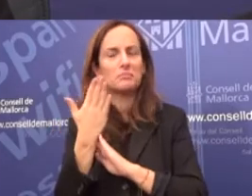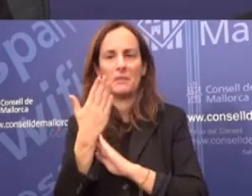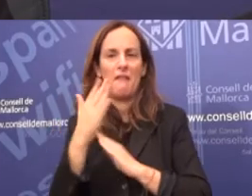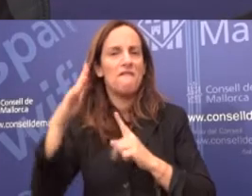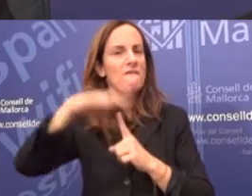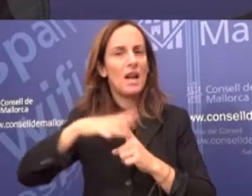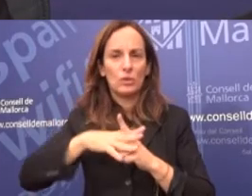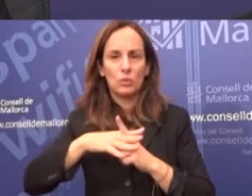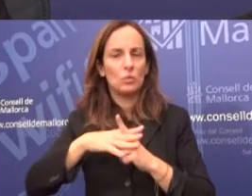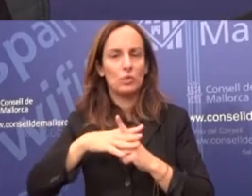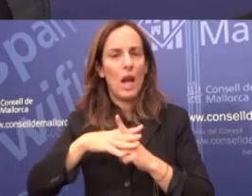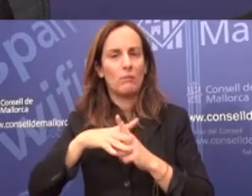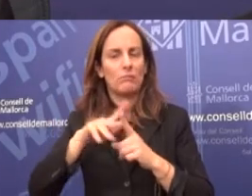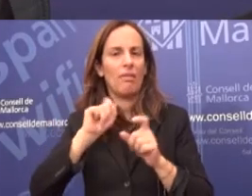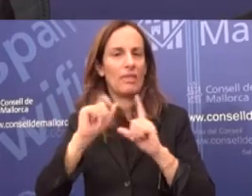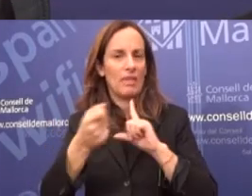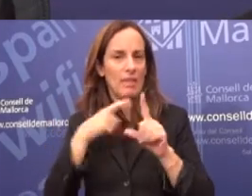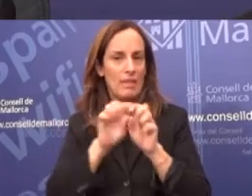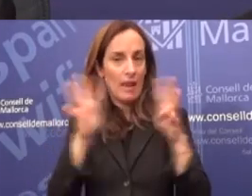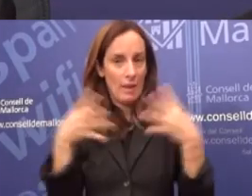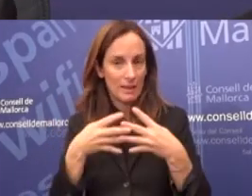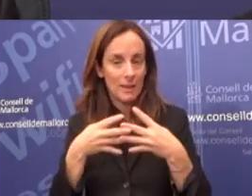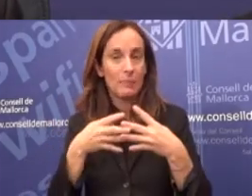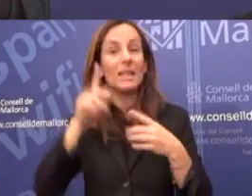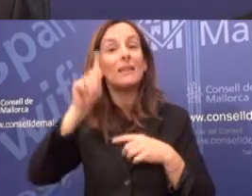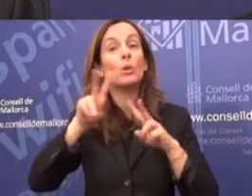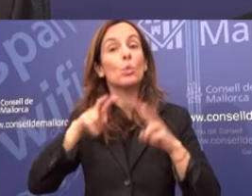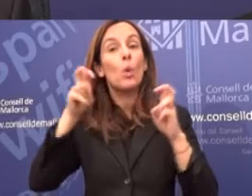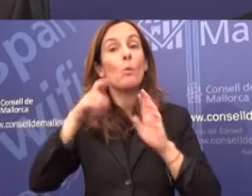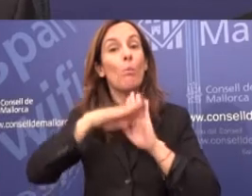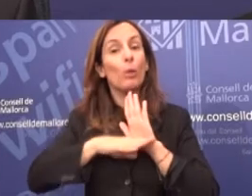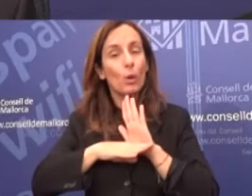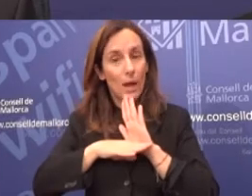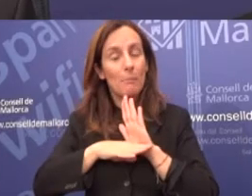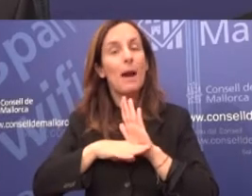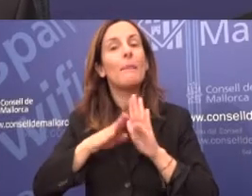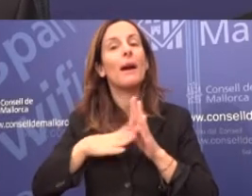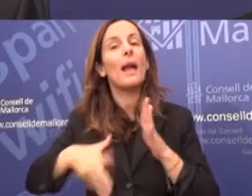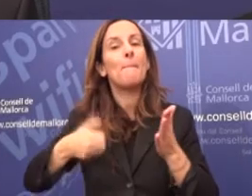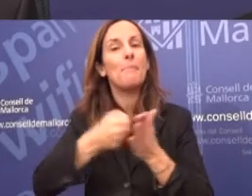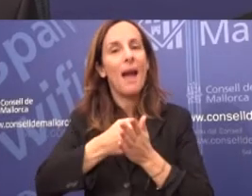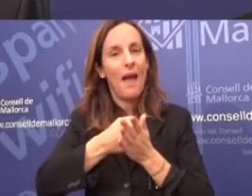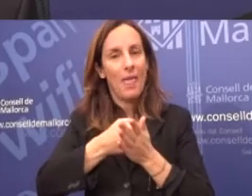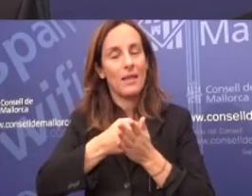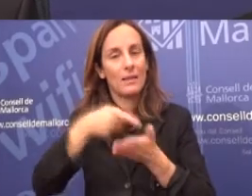presentar les seves factures telemàticament. Un nou programa de pagament de tributs per internet,